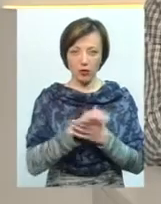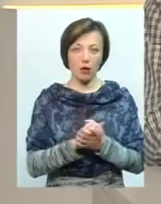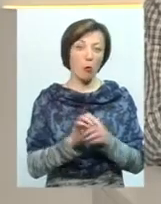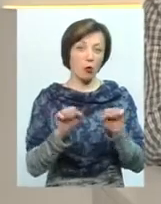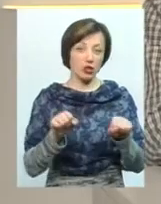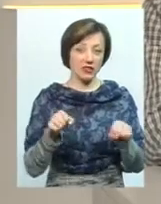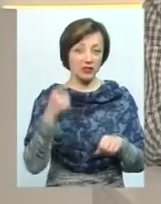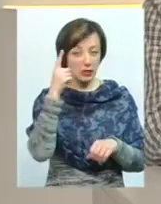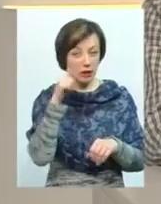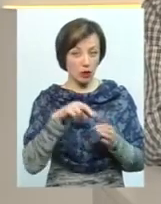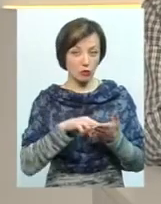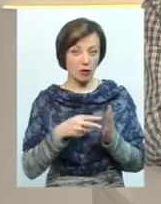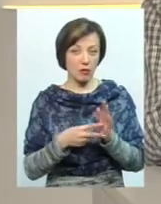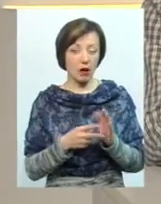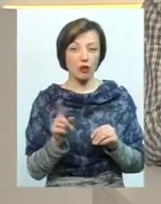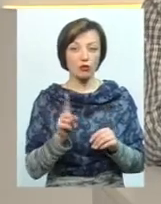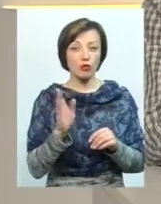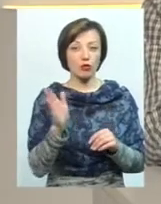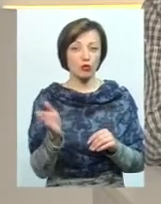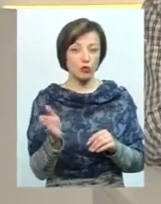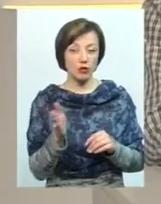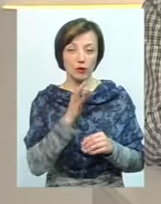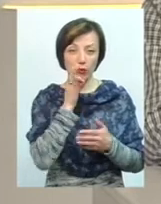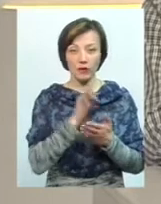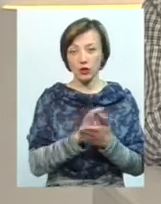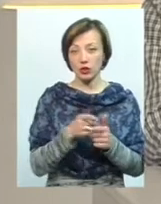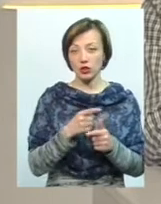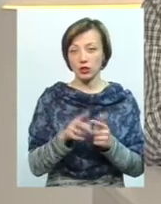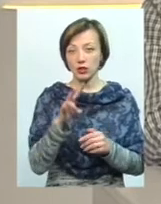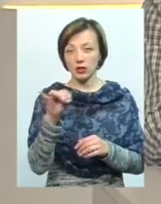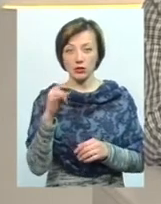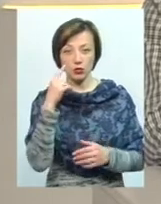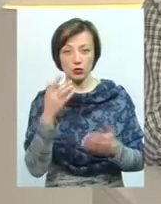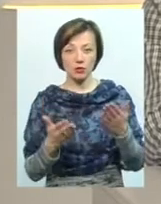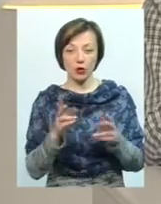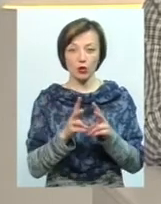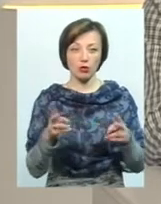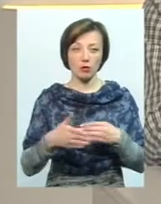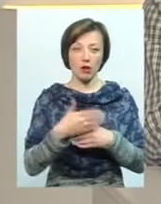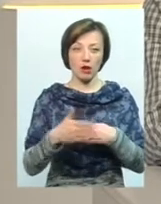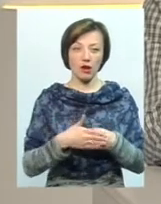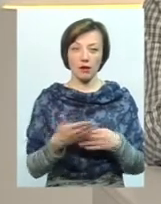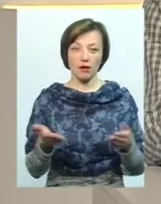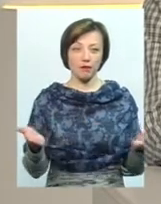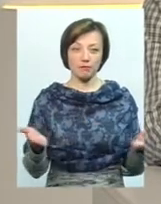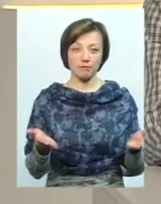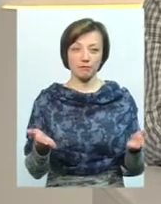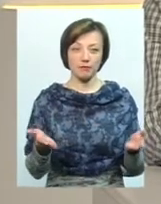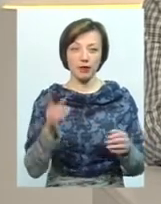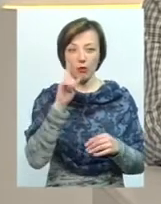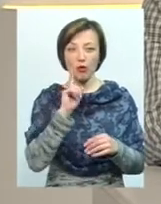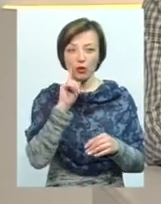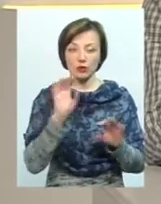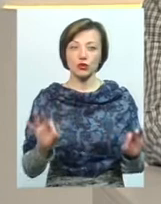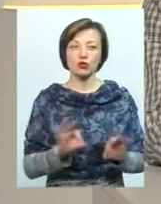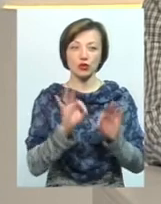знають, що передбачення, а от то, що вони будуть нести чи ні, то вони просто мають сумніви, що хтось їх покарає, тому що, ну, поки що